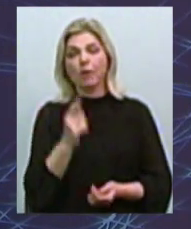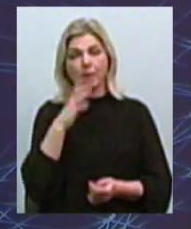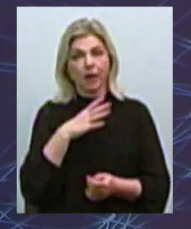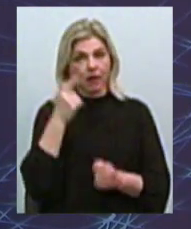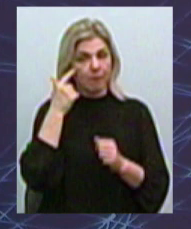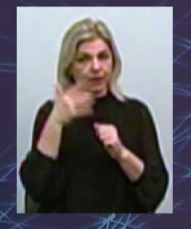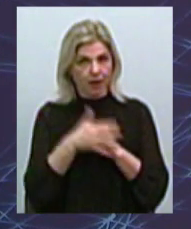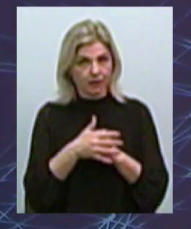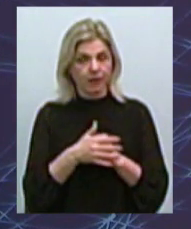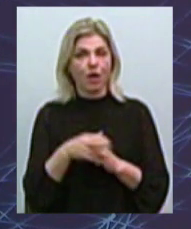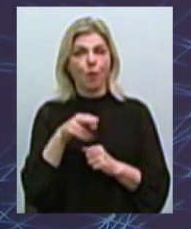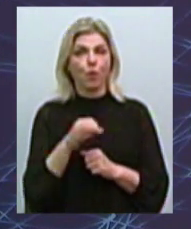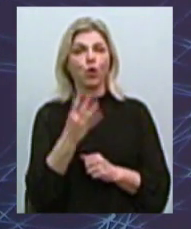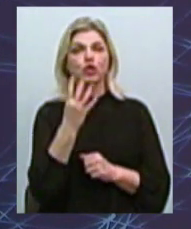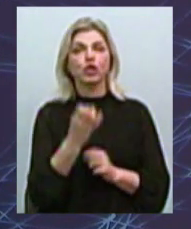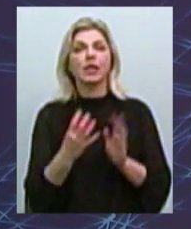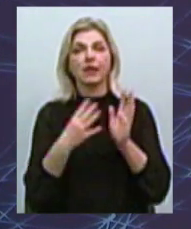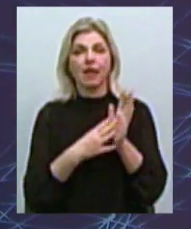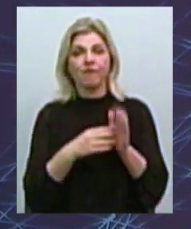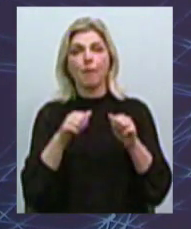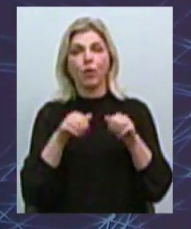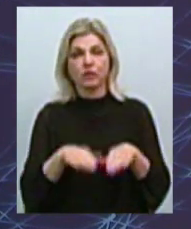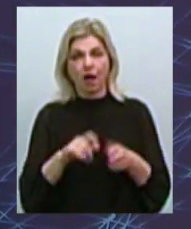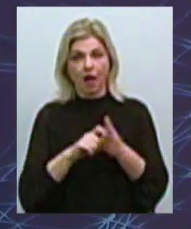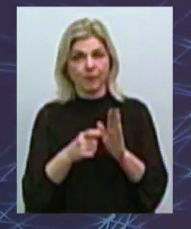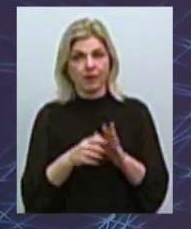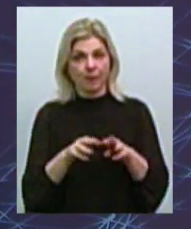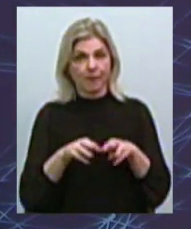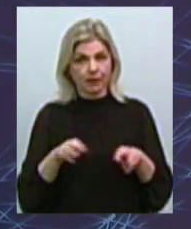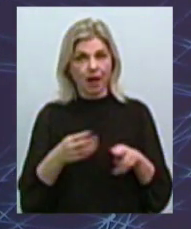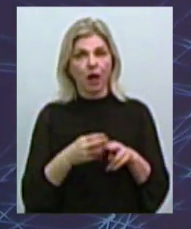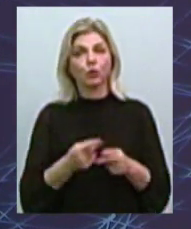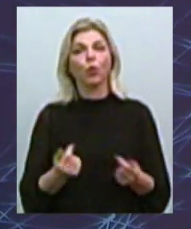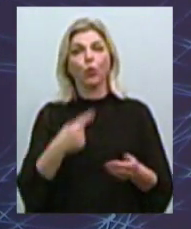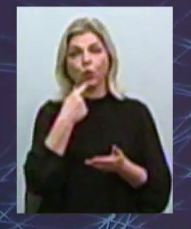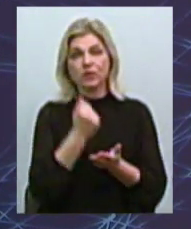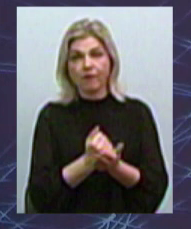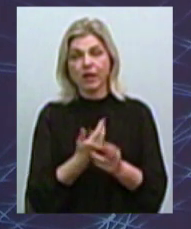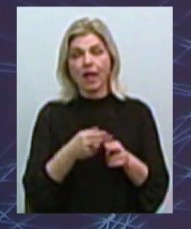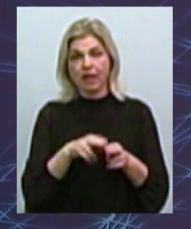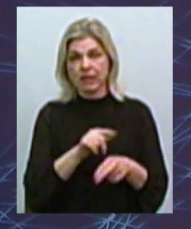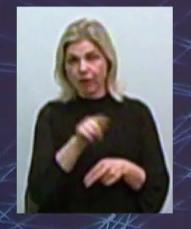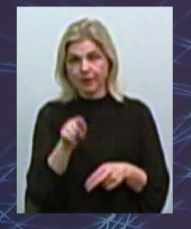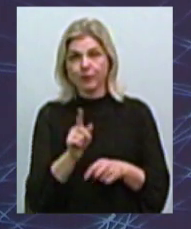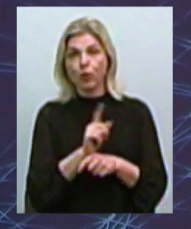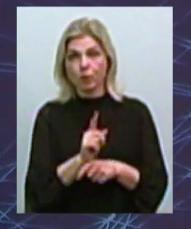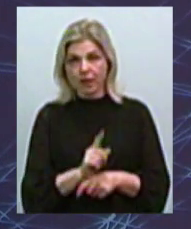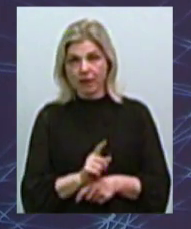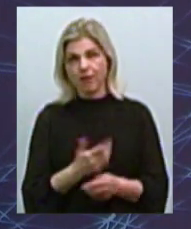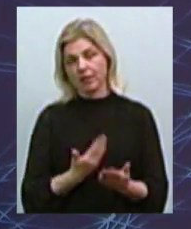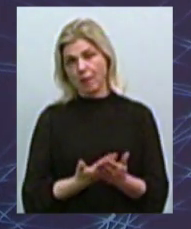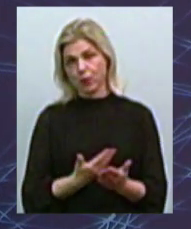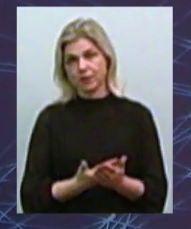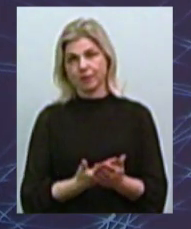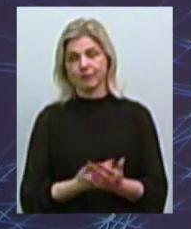по 409-му постановлению Кабінета Міністра, в якому встановлені ці самі нормативи, допустимо,